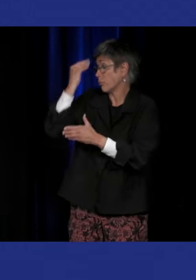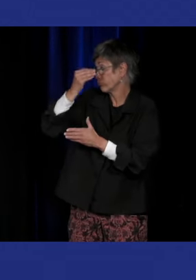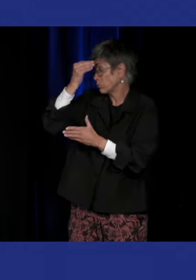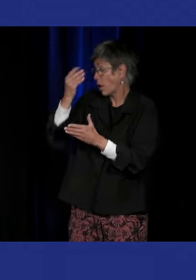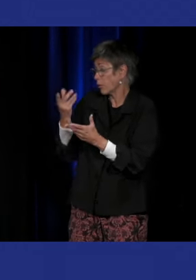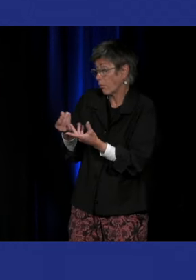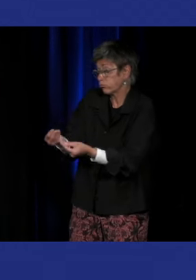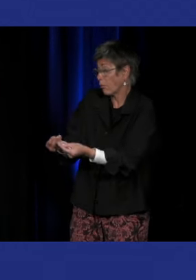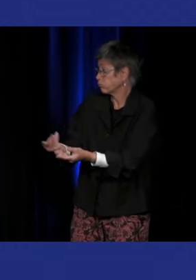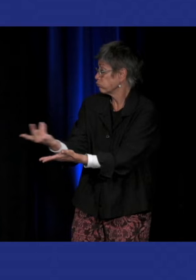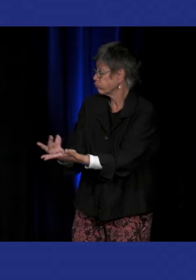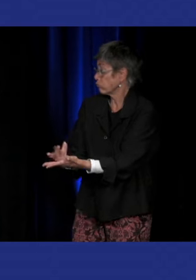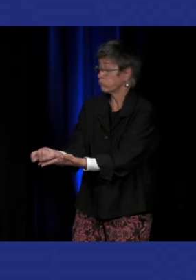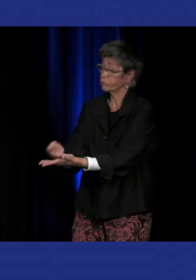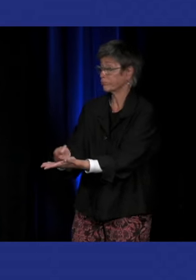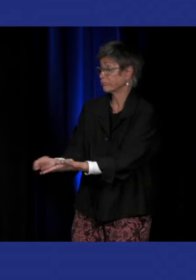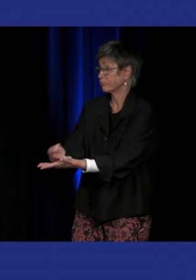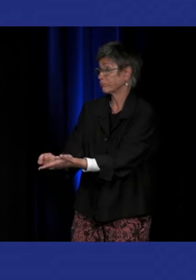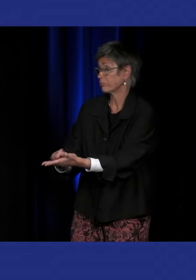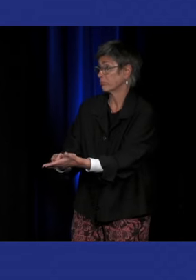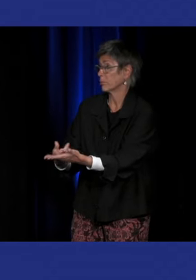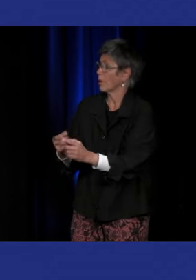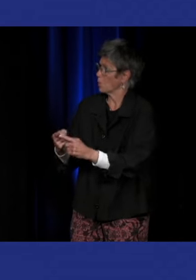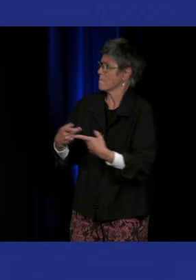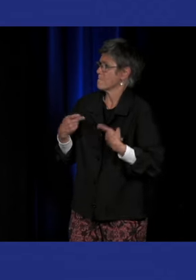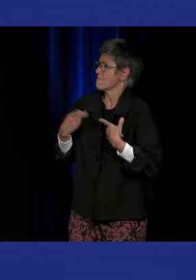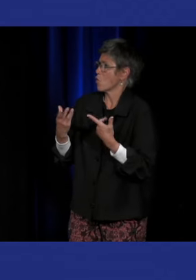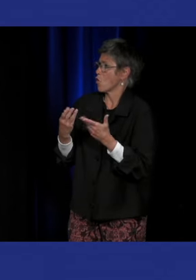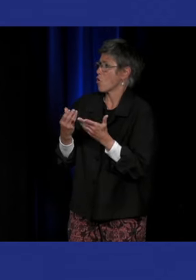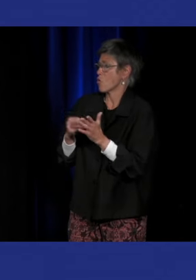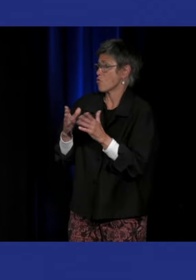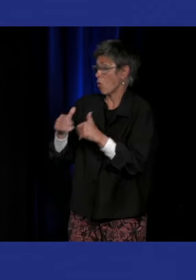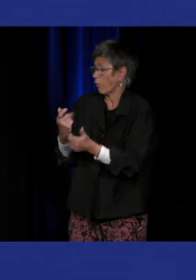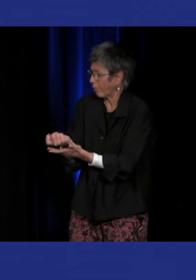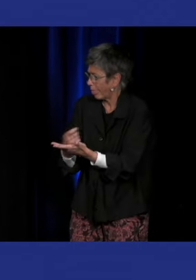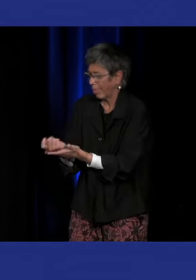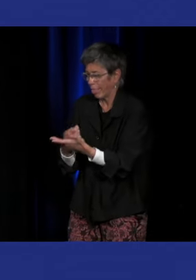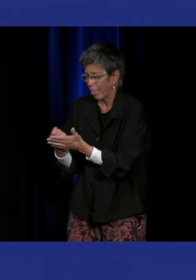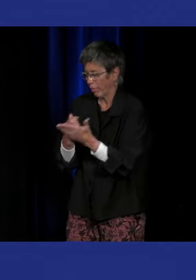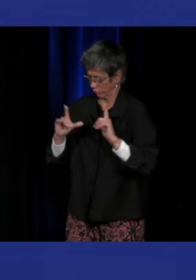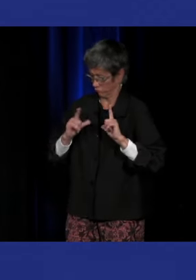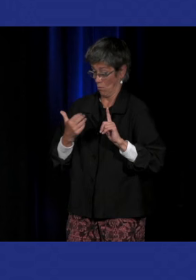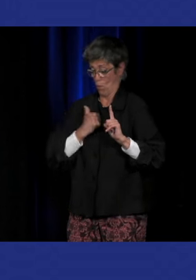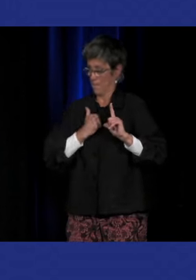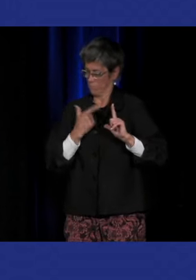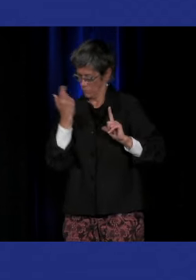des dessins et des papiers pour dessiner il passe sa vie lui il est vivant encore et il passe sa vie à dessiner à faire des autoportraits